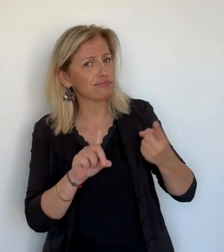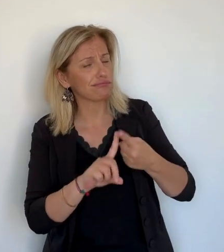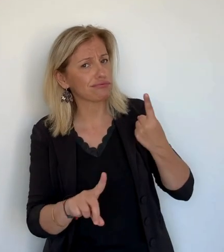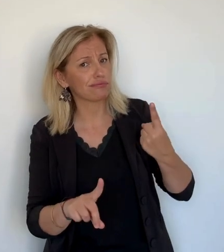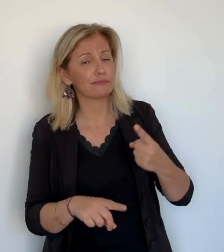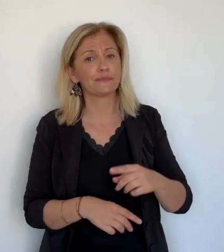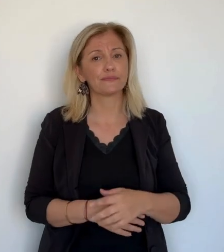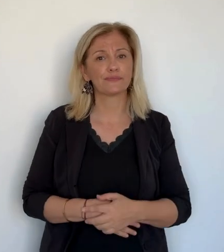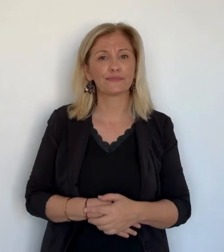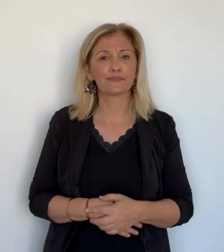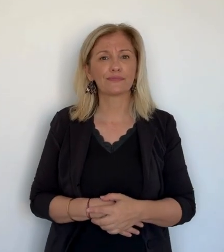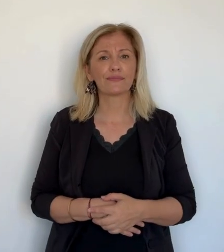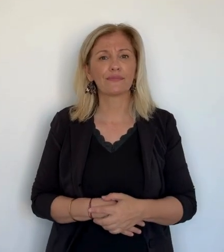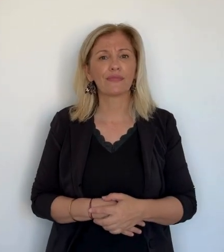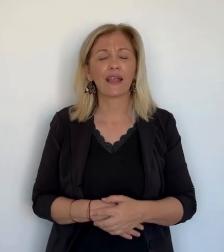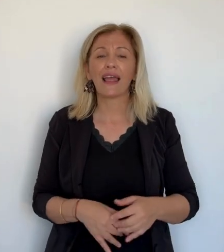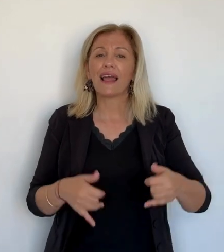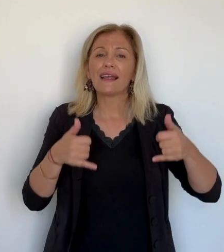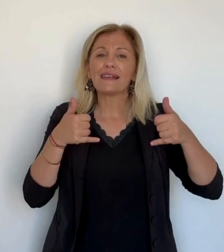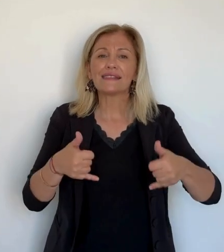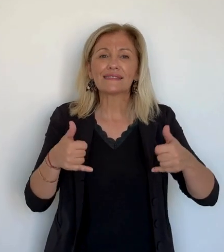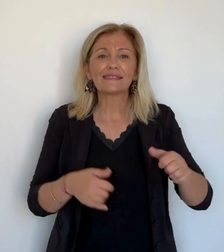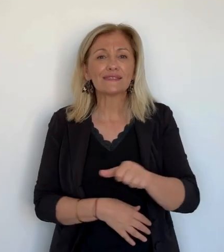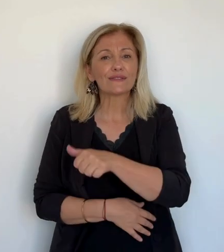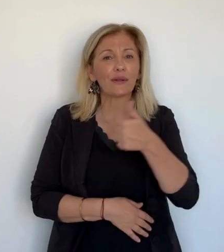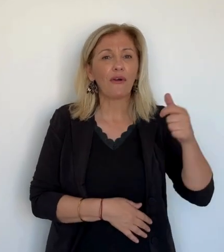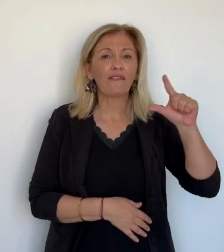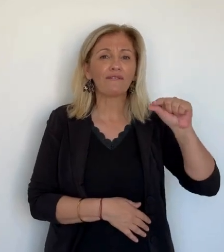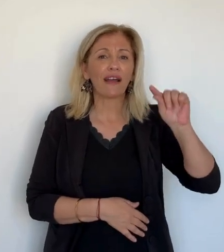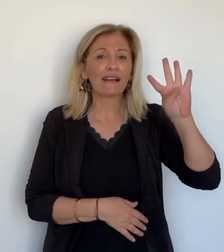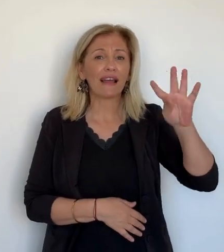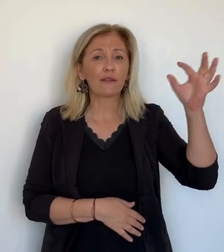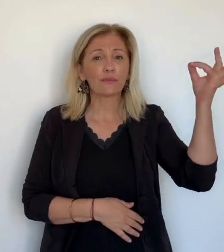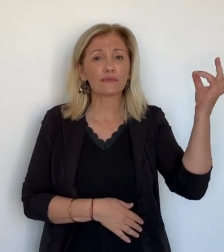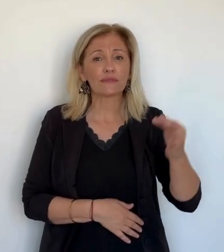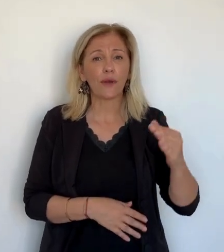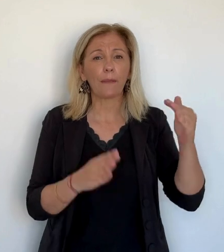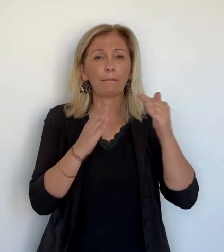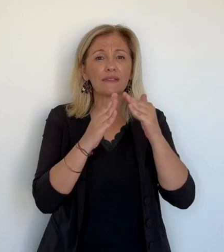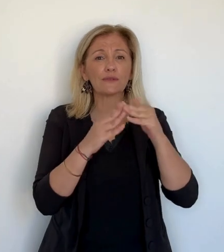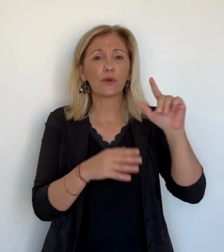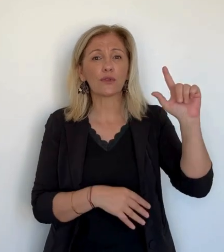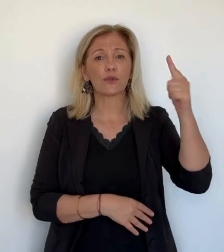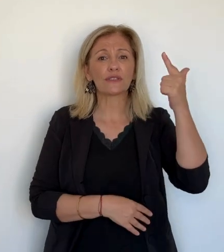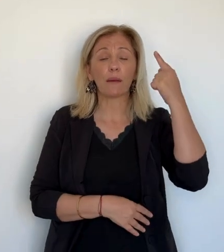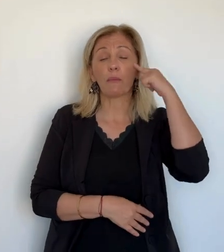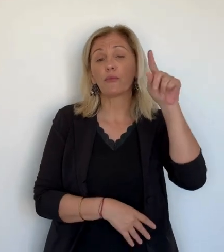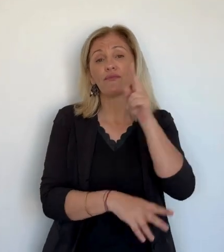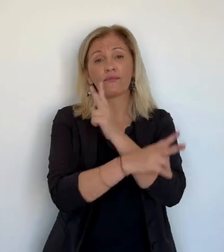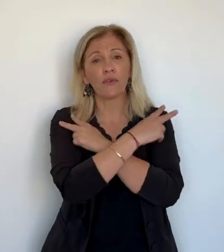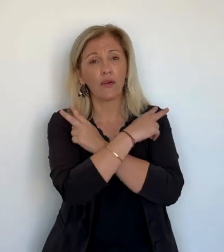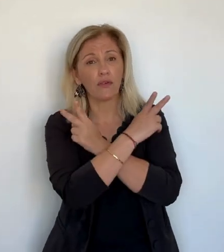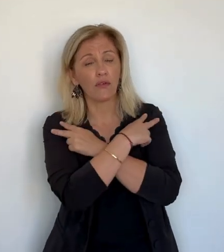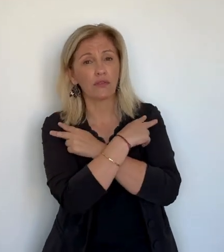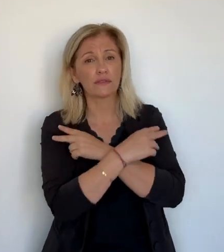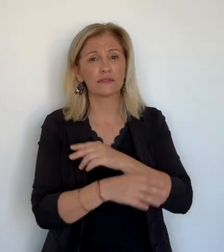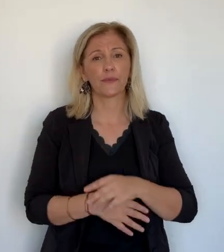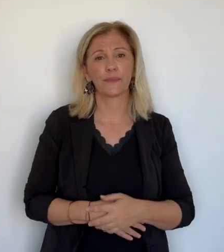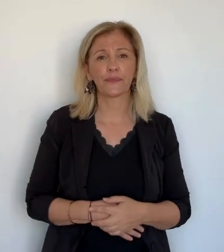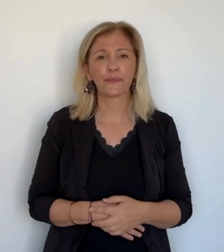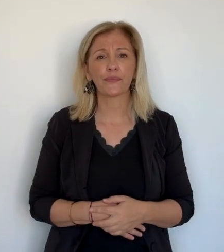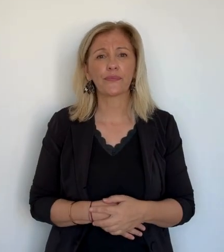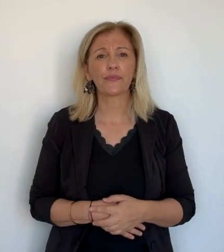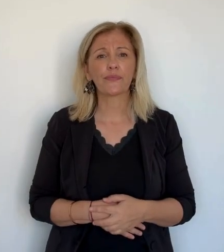24%, c'est le plus bas des 4 circonscriptions. L'une des caractéristiques de ce territoire, c'est les difficultés économiques rencontrées par la